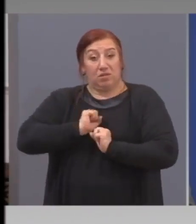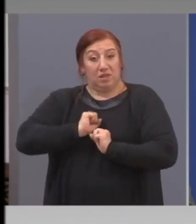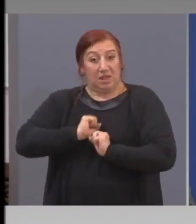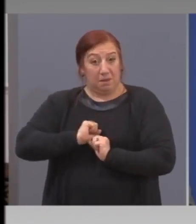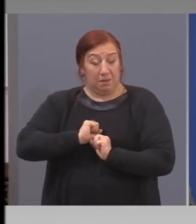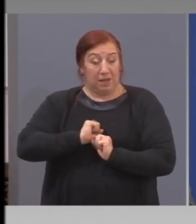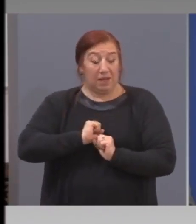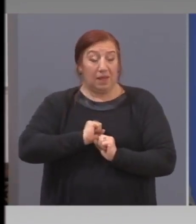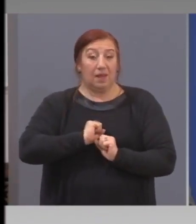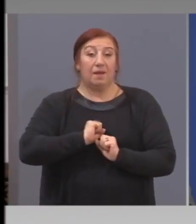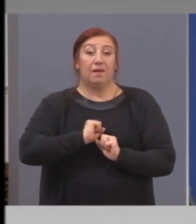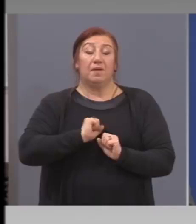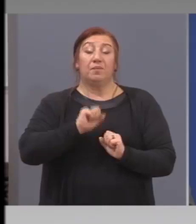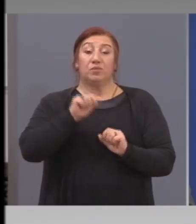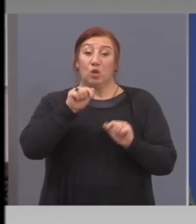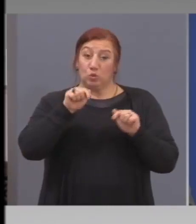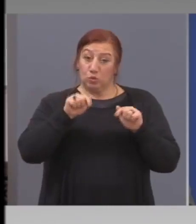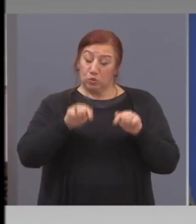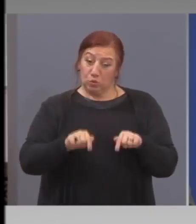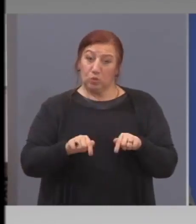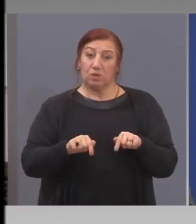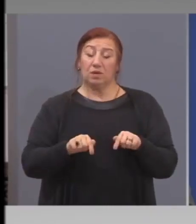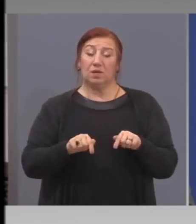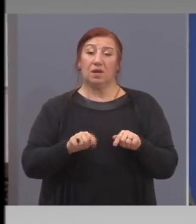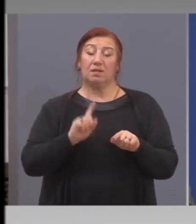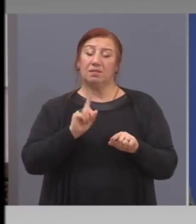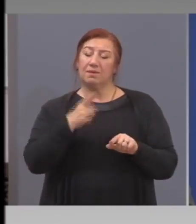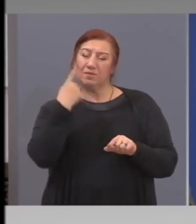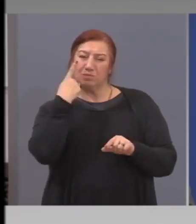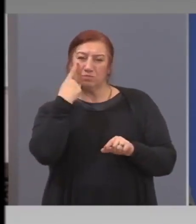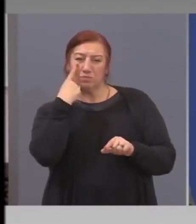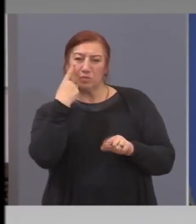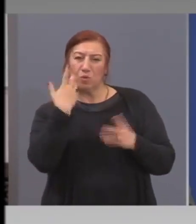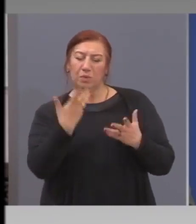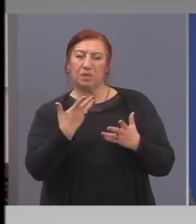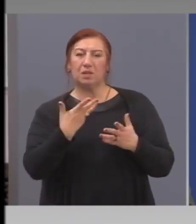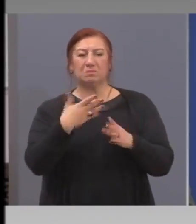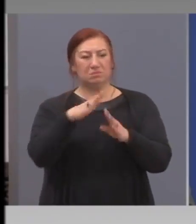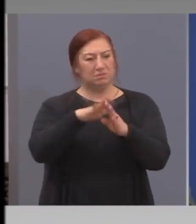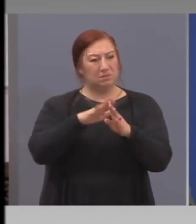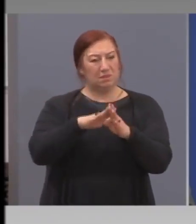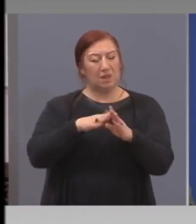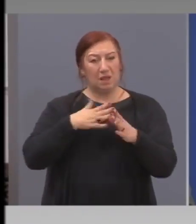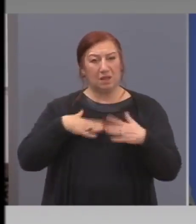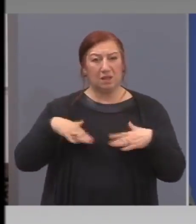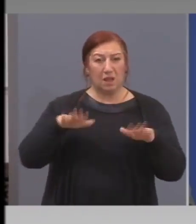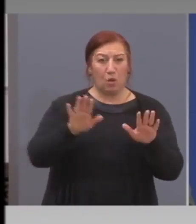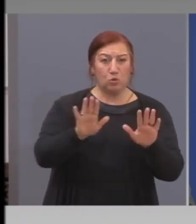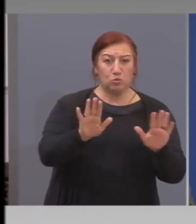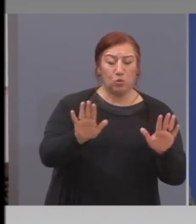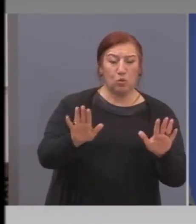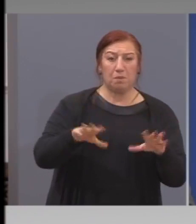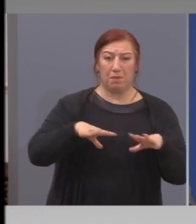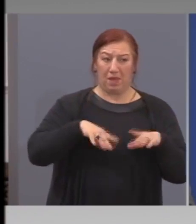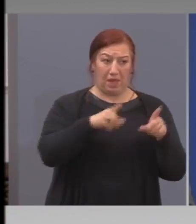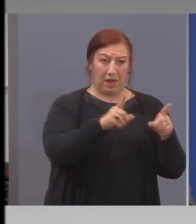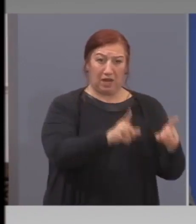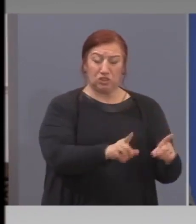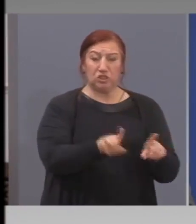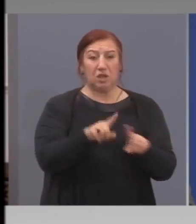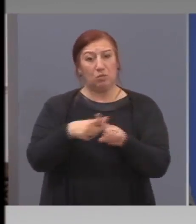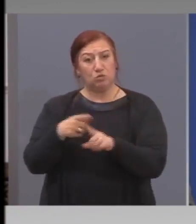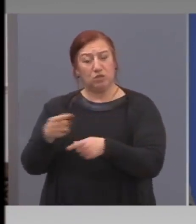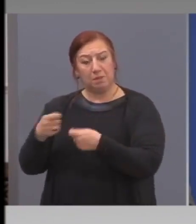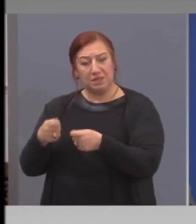Отчудвам се всъщност и тук трябва да се опитаме да успокоим както гражданите, така и бизнеса. На всеки ще бъде обърнато